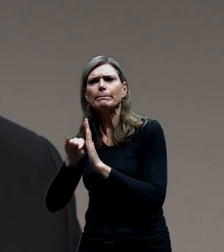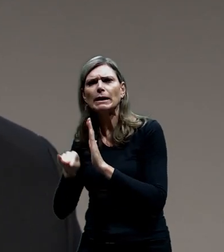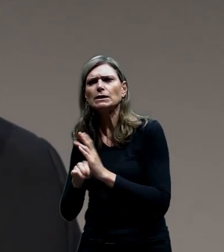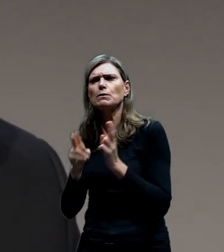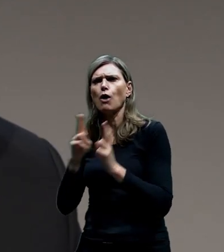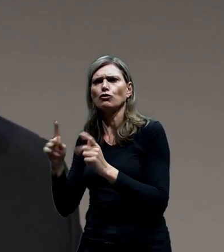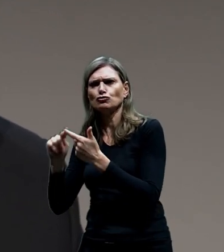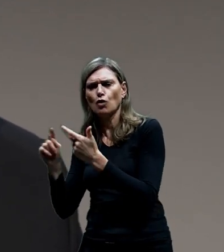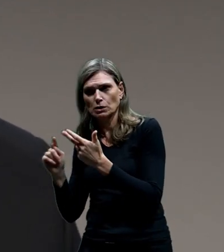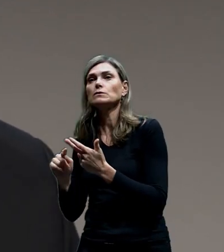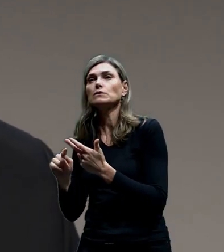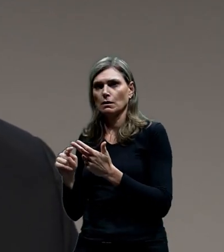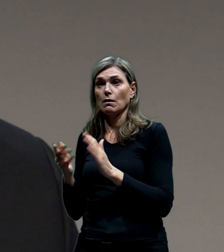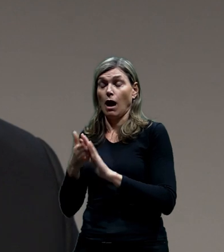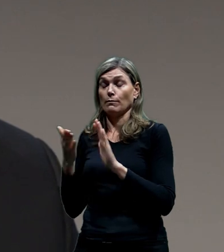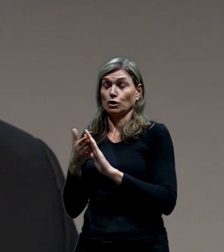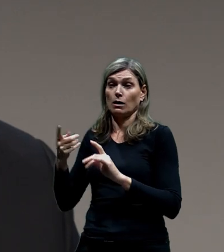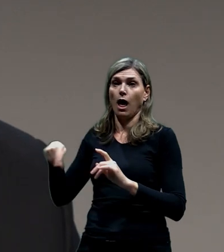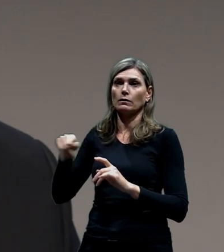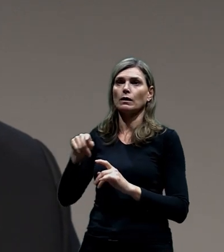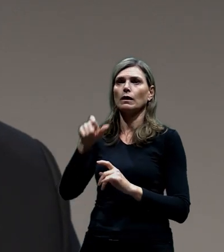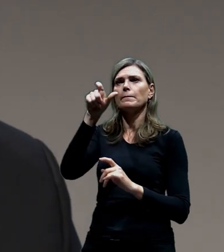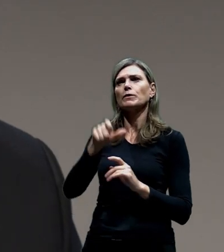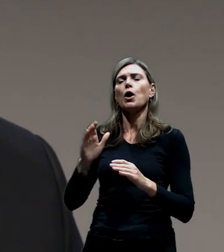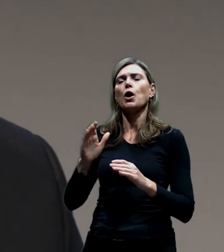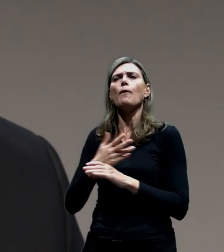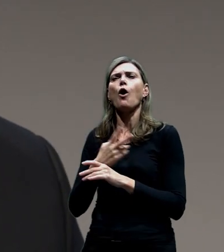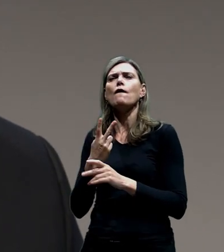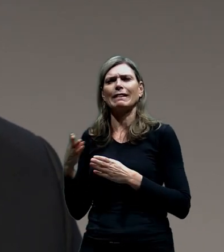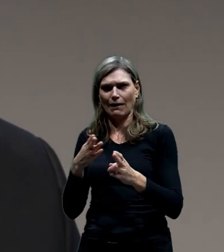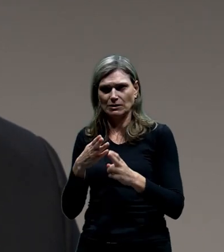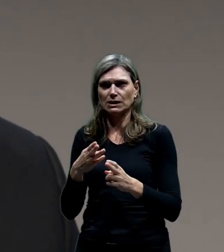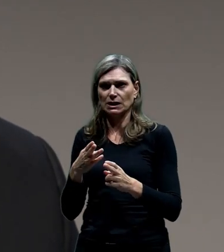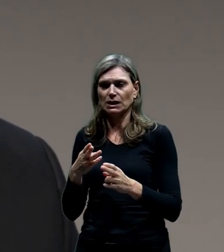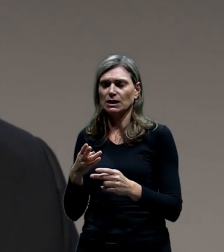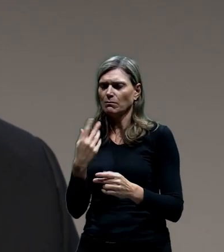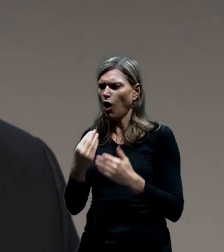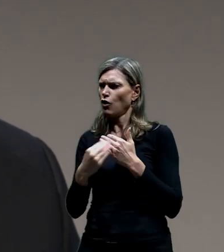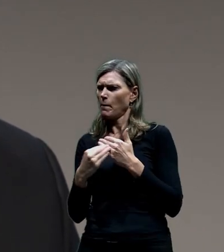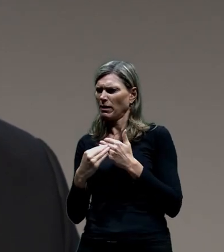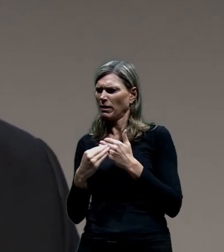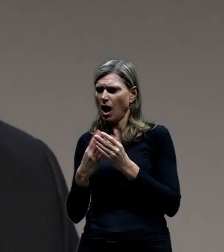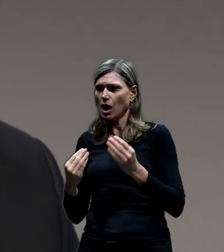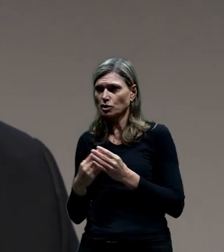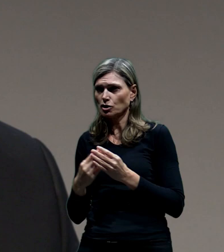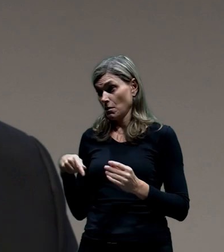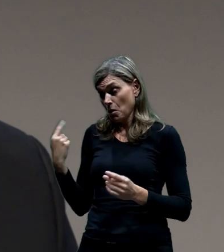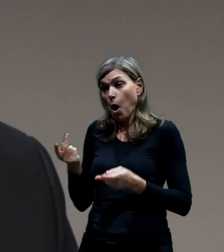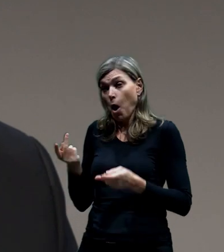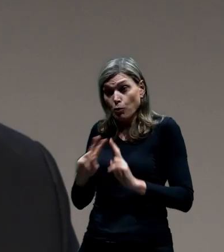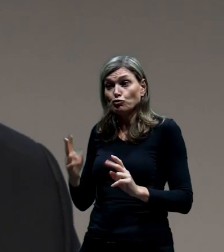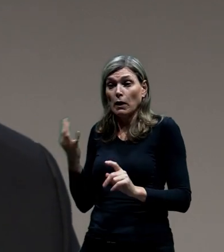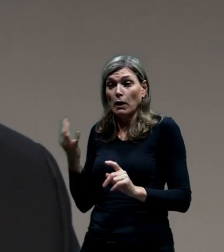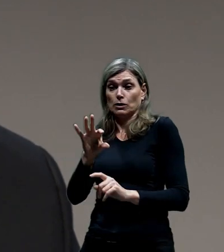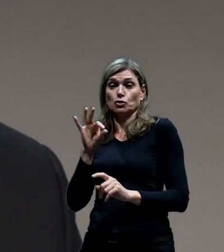To je reakce na třeba komentář k Povltavské. My samozřejmě jsme mohli pokračovat s variantou, kde